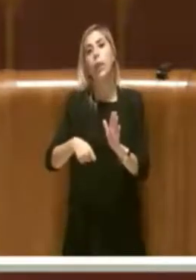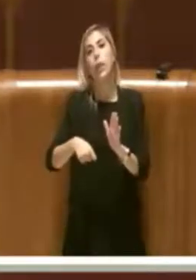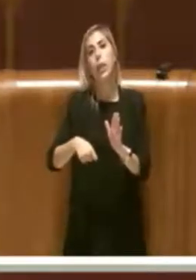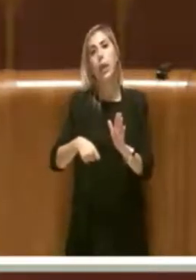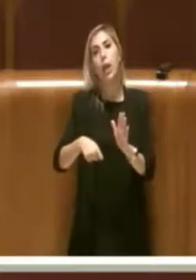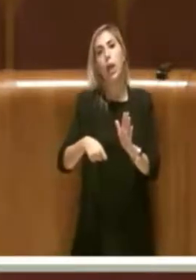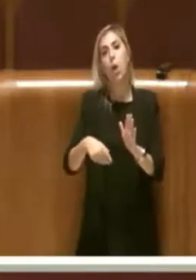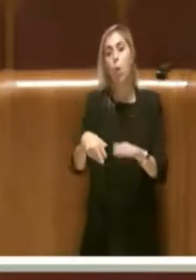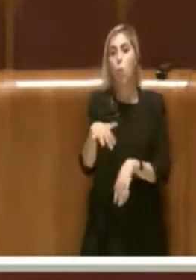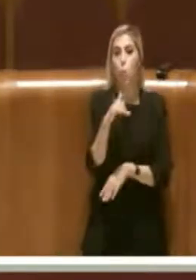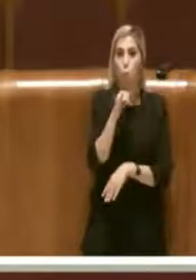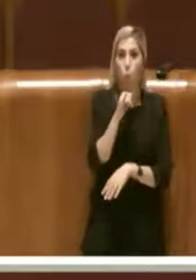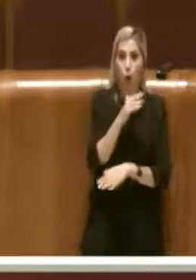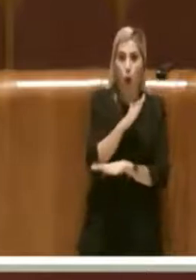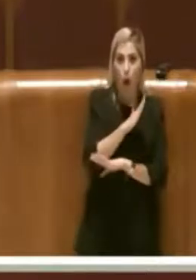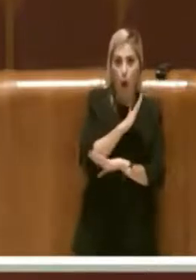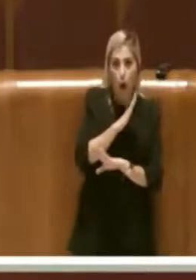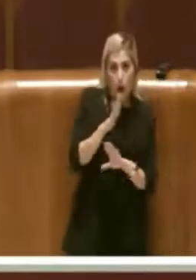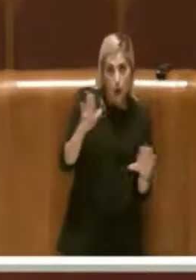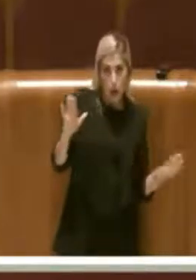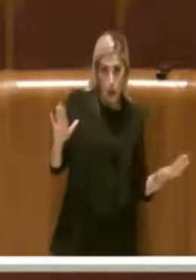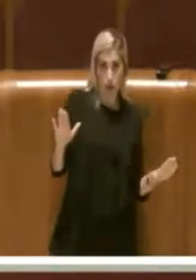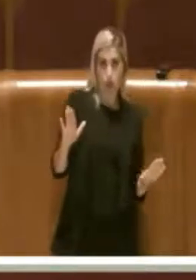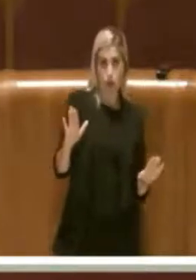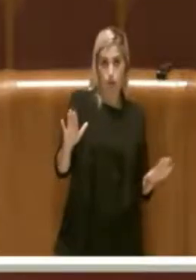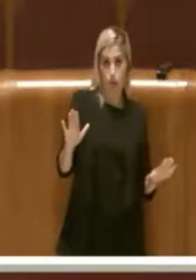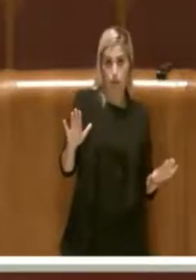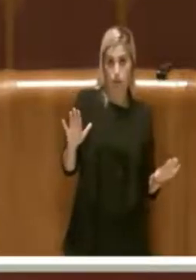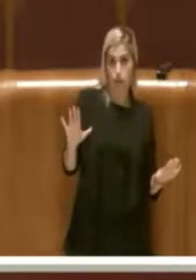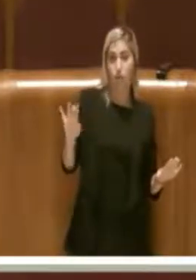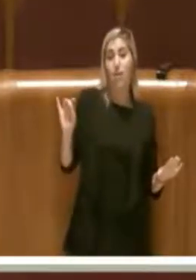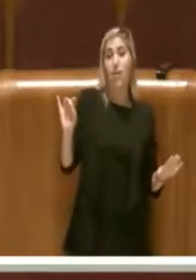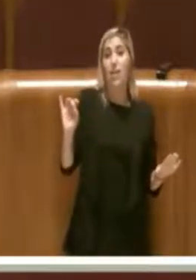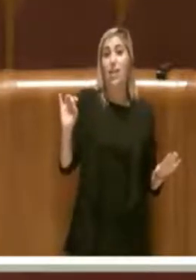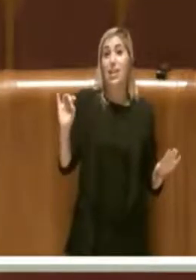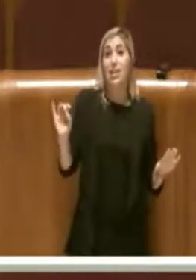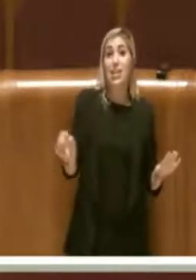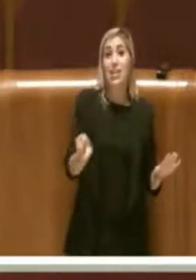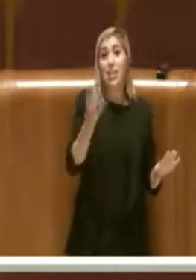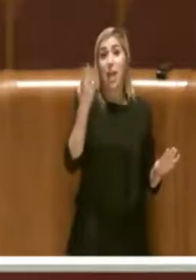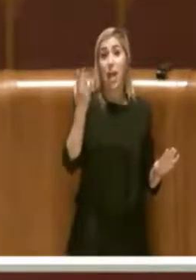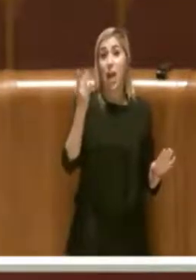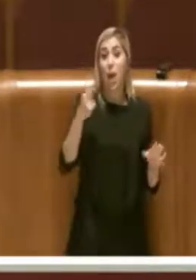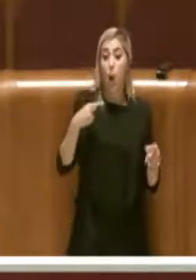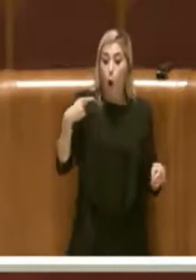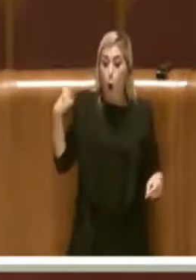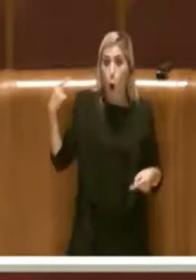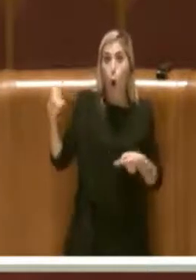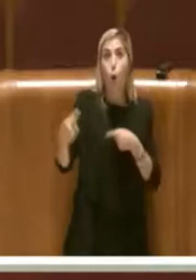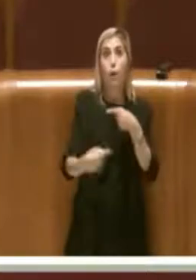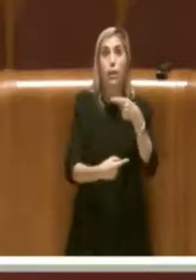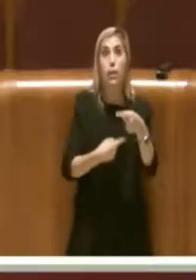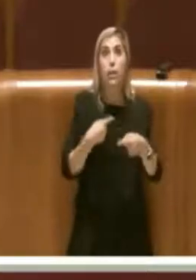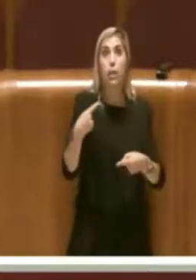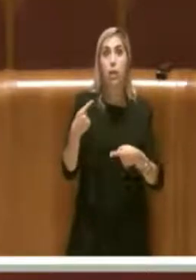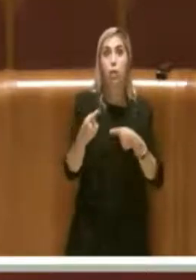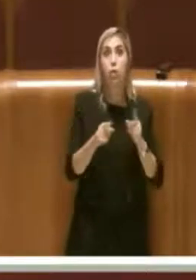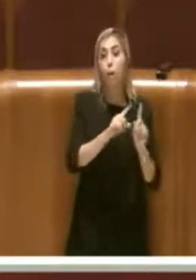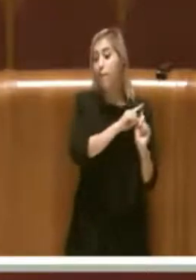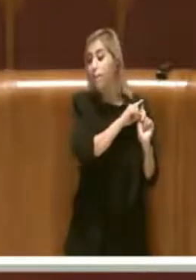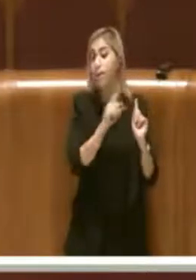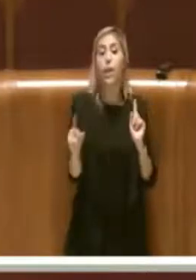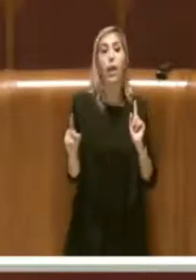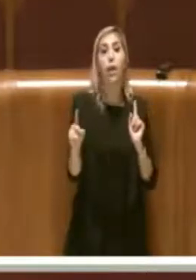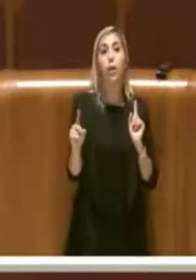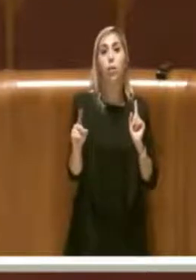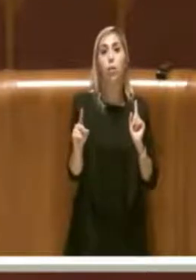di notevole importo e in caso di reiterazione fin anche l